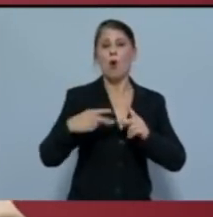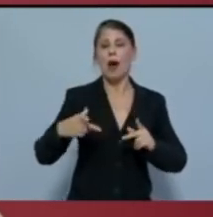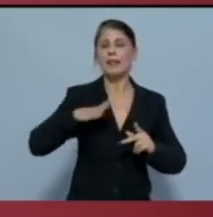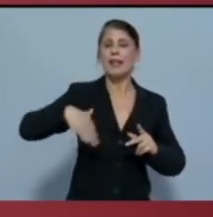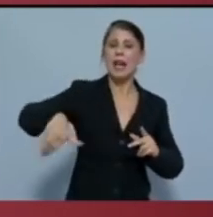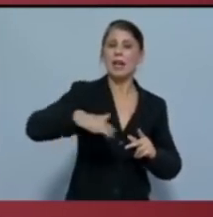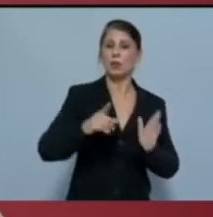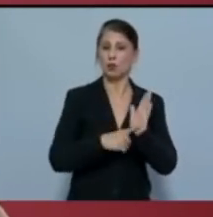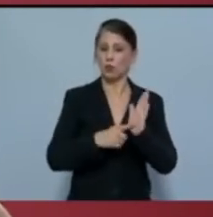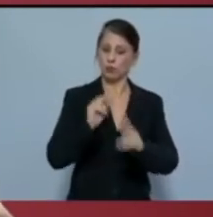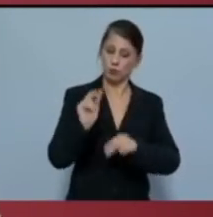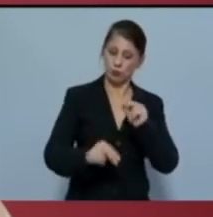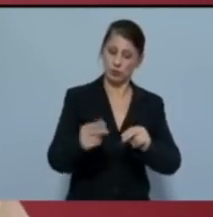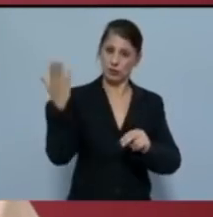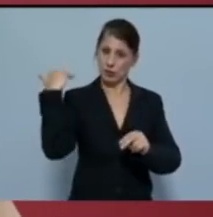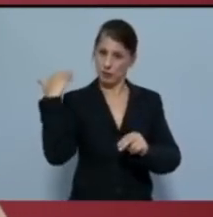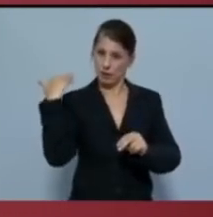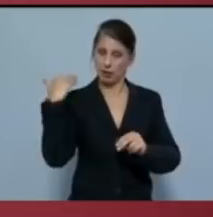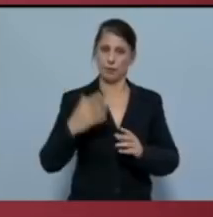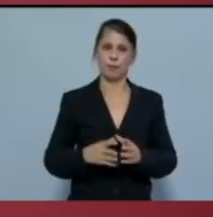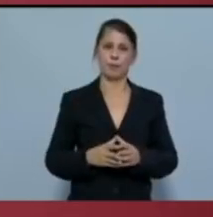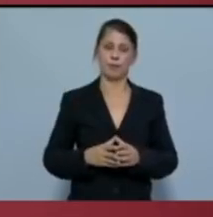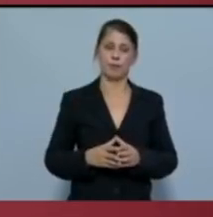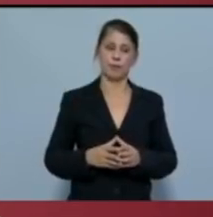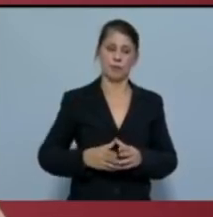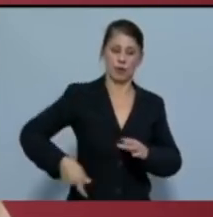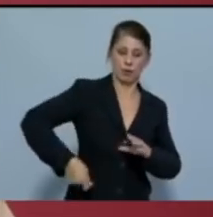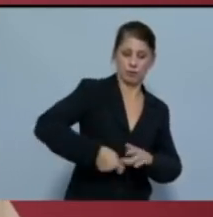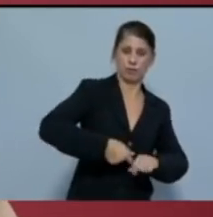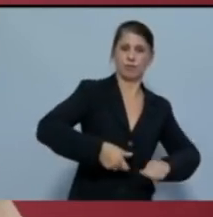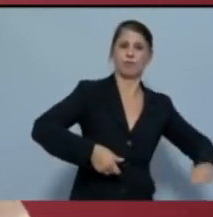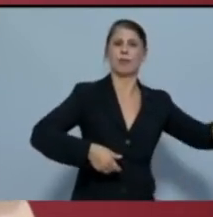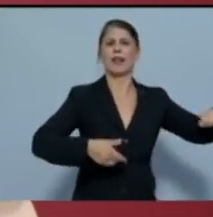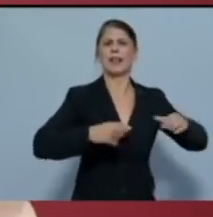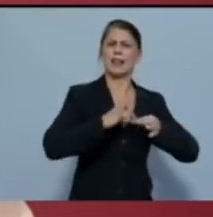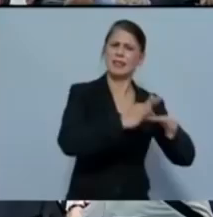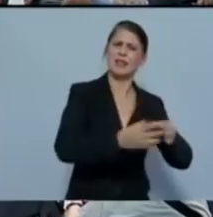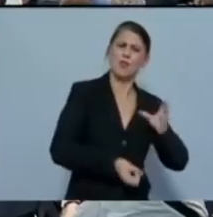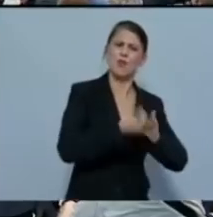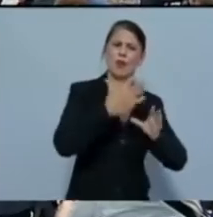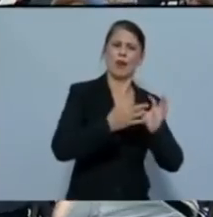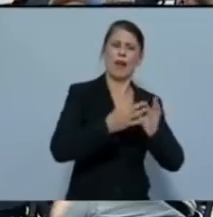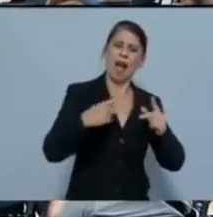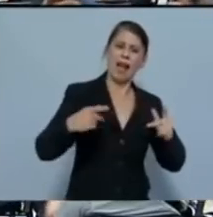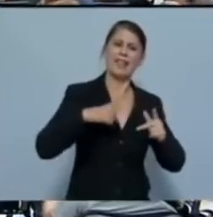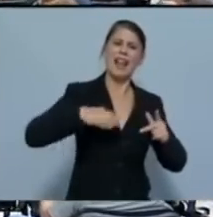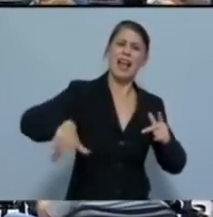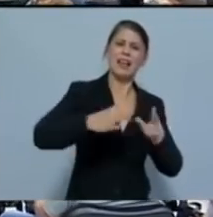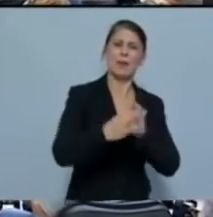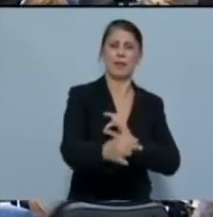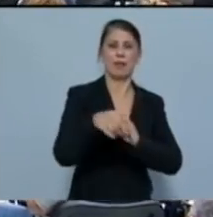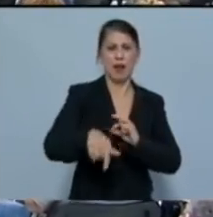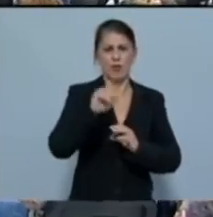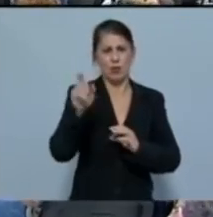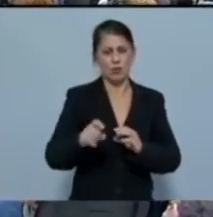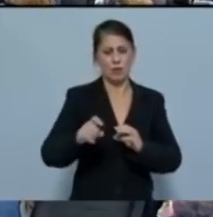νόμους που ψήφισαν οι προηγούμενες και παίρνοντας και νέα αντιλαϊκά μέτρα. Αυτό ζούμε με